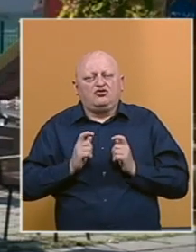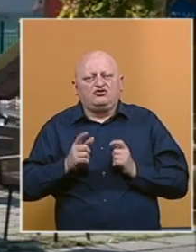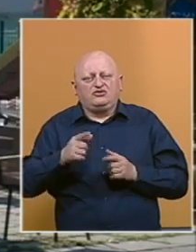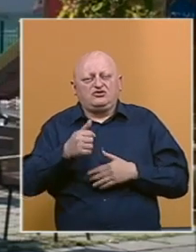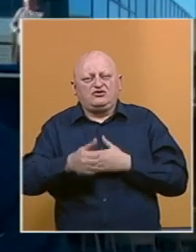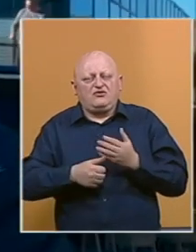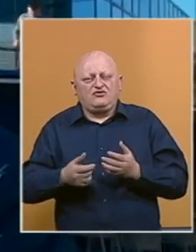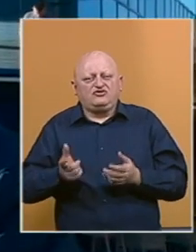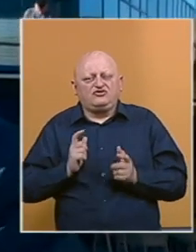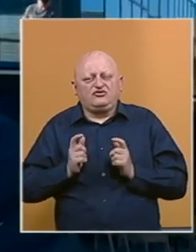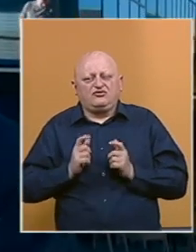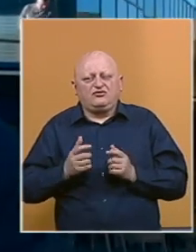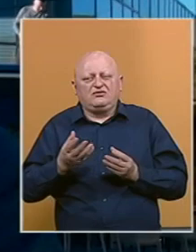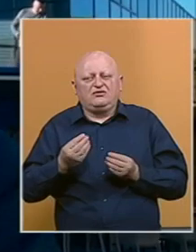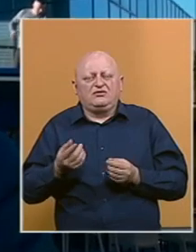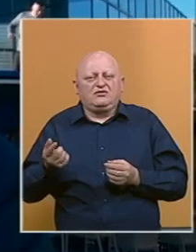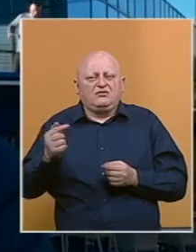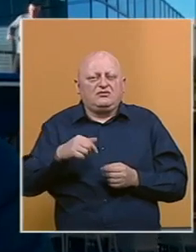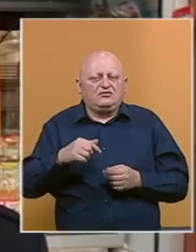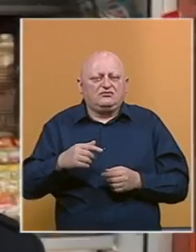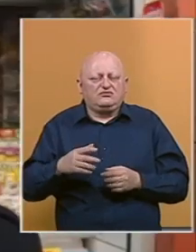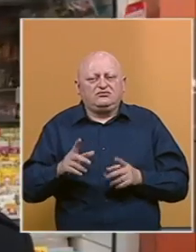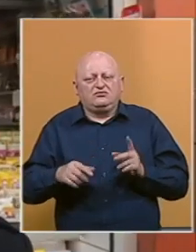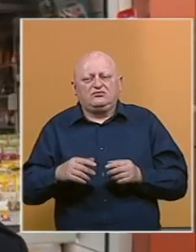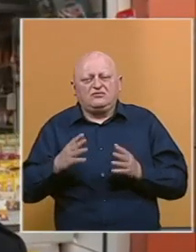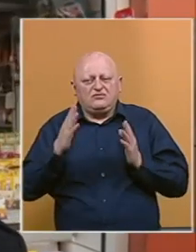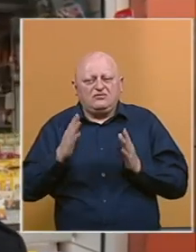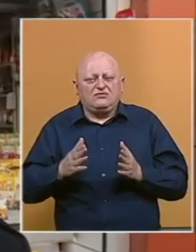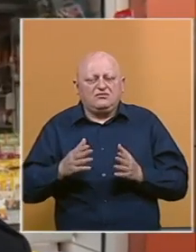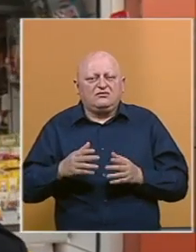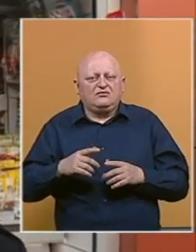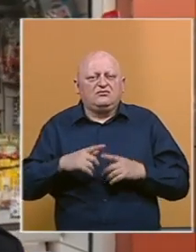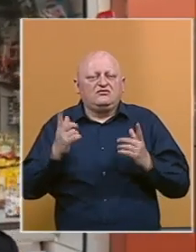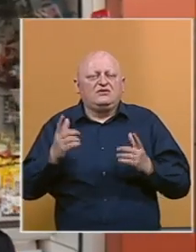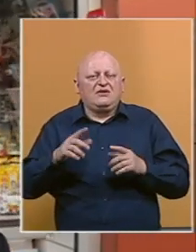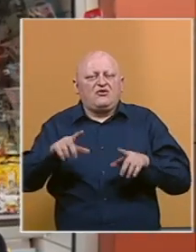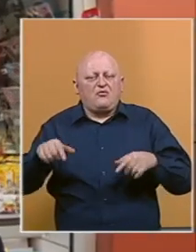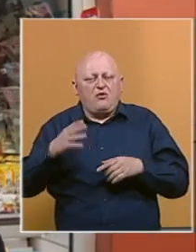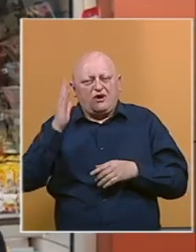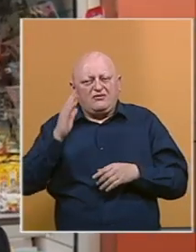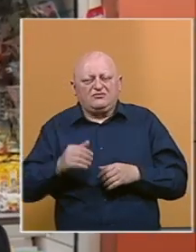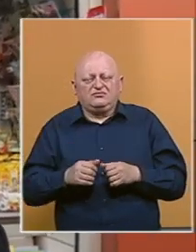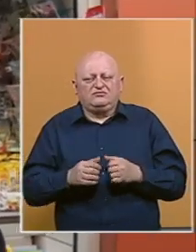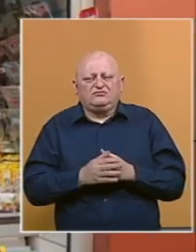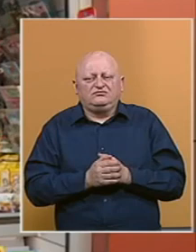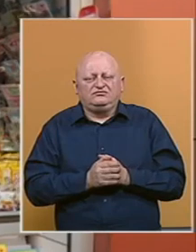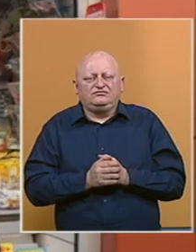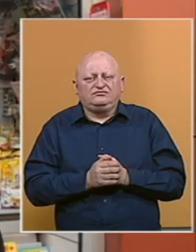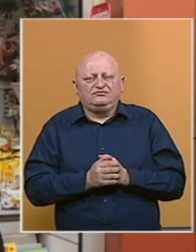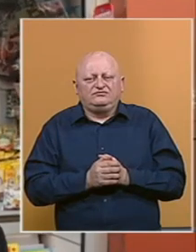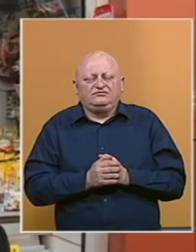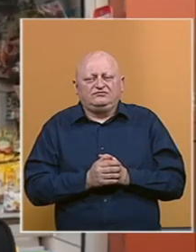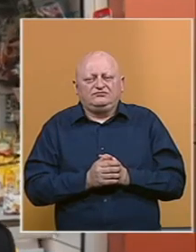za ovogodišnji doček. Mani će ko dolaznići ja godići? Pa vjerovatno u dnevnom boravku. Da li će vam i ko dolazni izvan BiH?